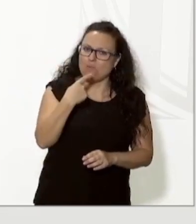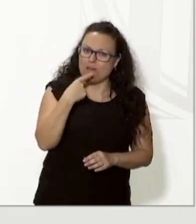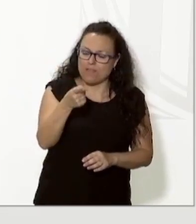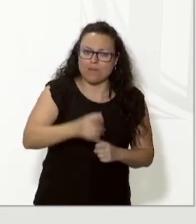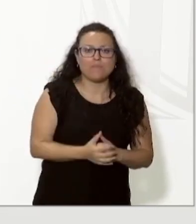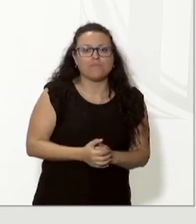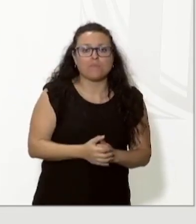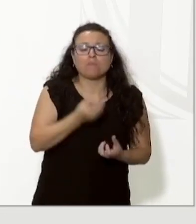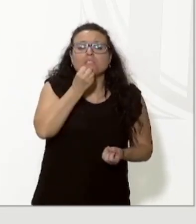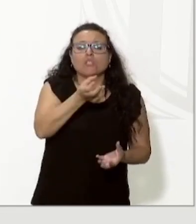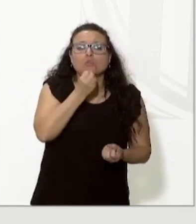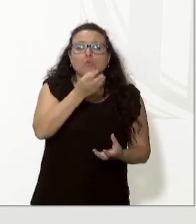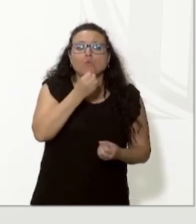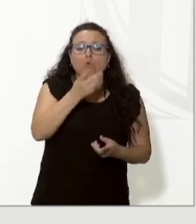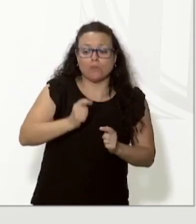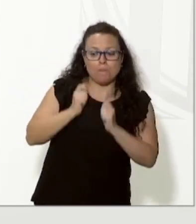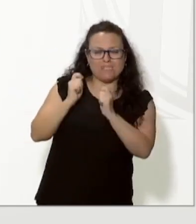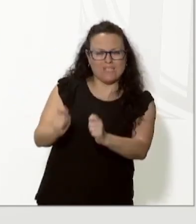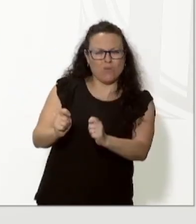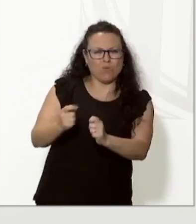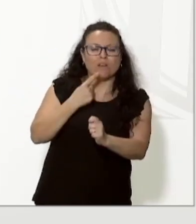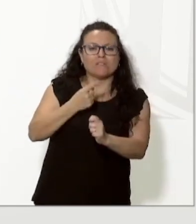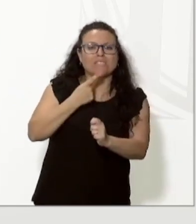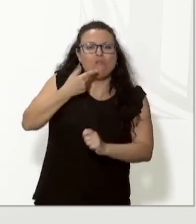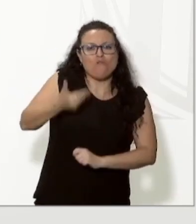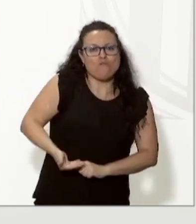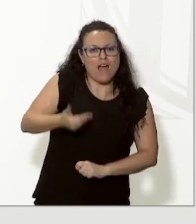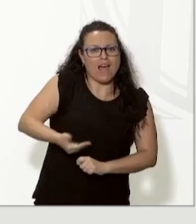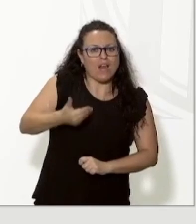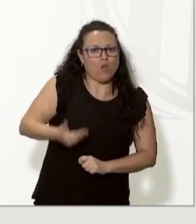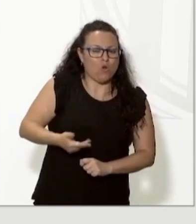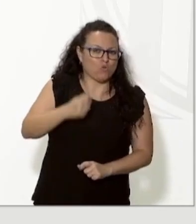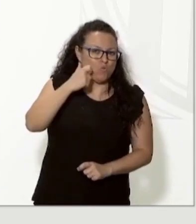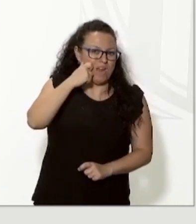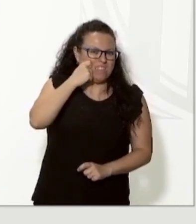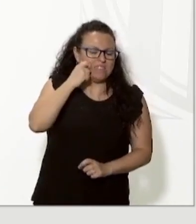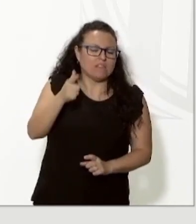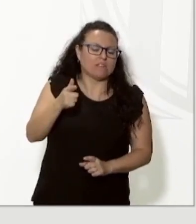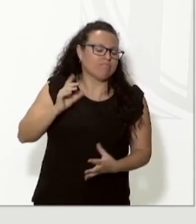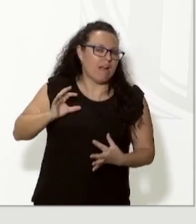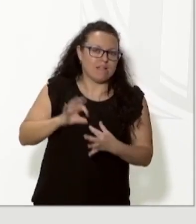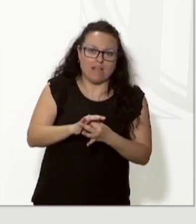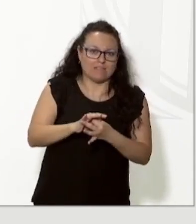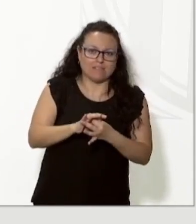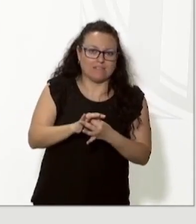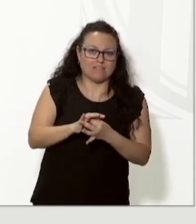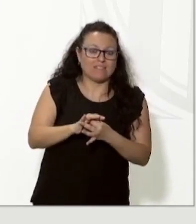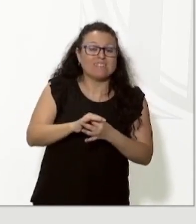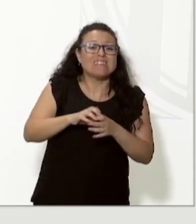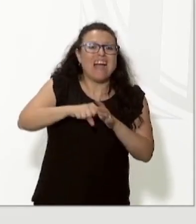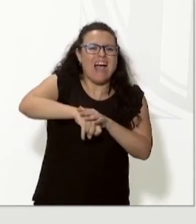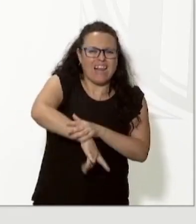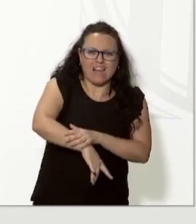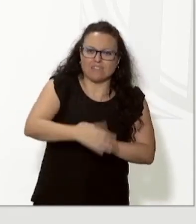en el seu discurs d'investidura dels valors humanistes cristians d'aquesta legislatura i això enllaça també amb les arrels